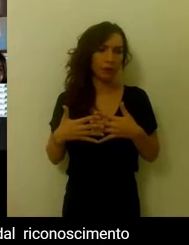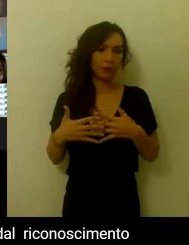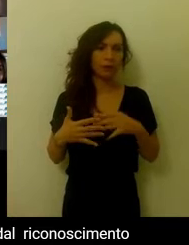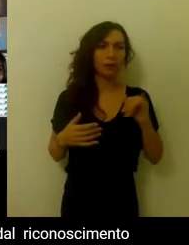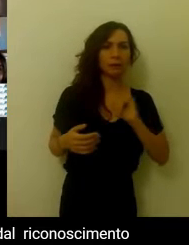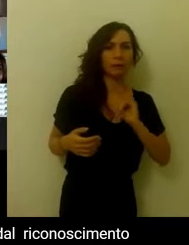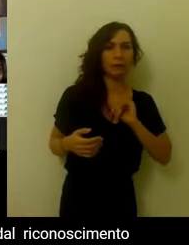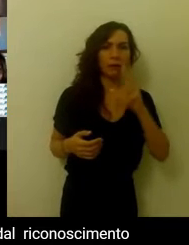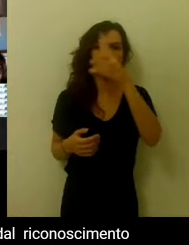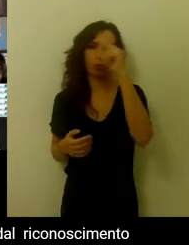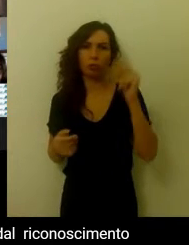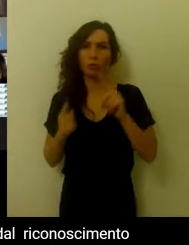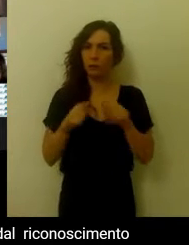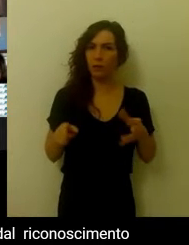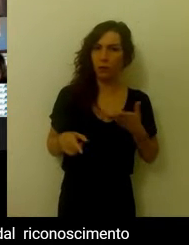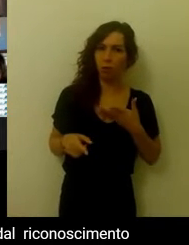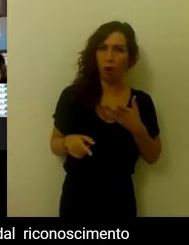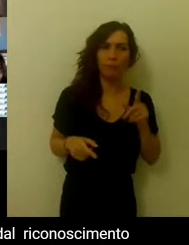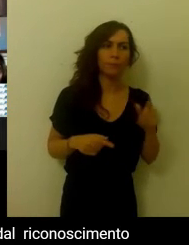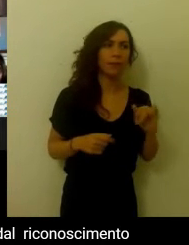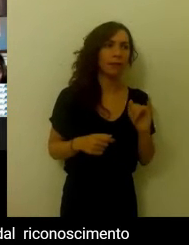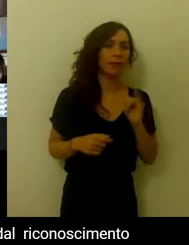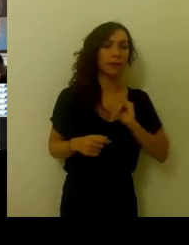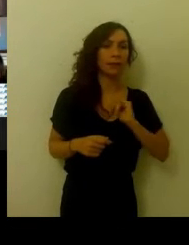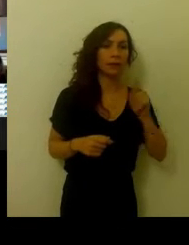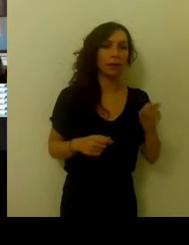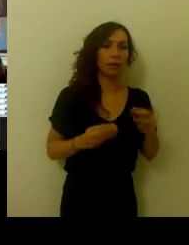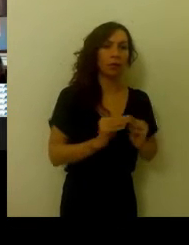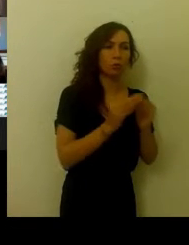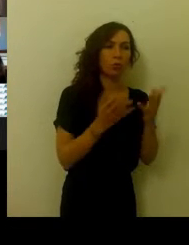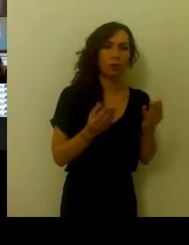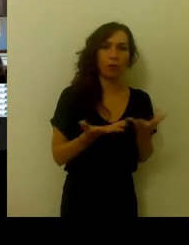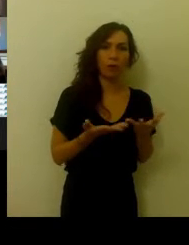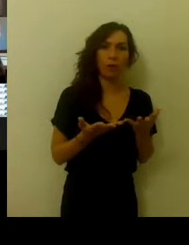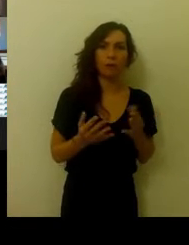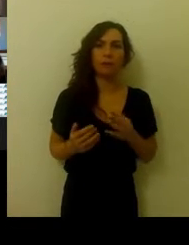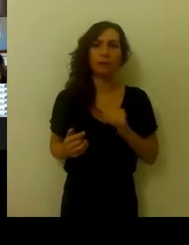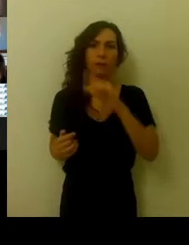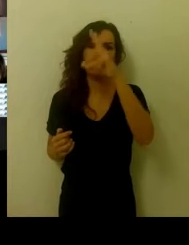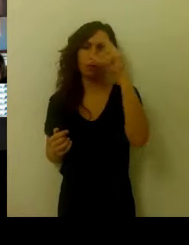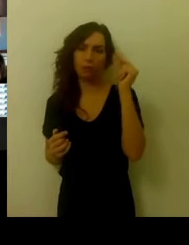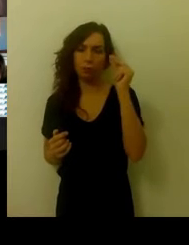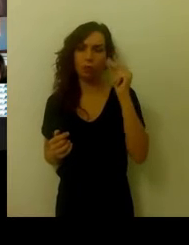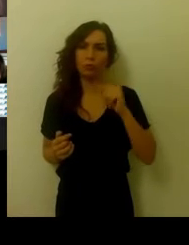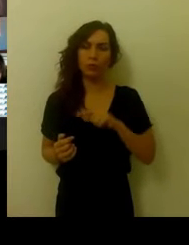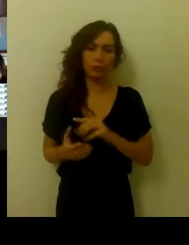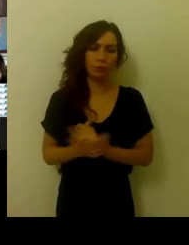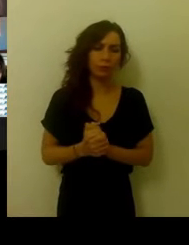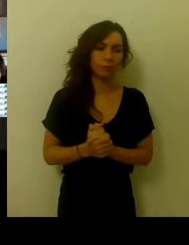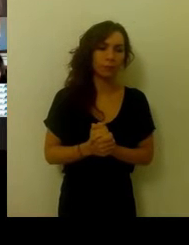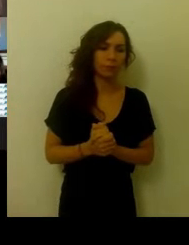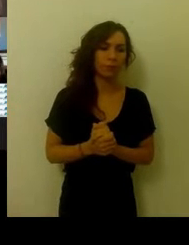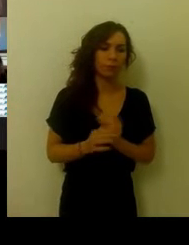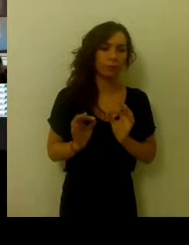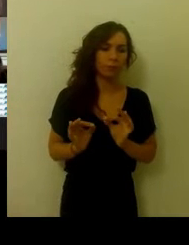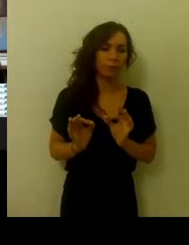L'identità viene forgiata dal riconoscimento che, come ci ricorda la resi transazionale che già citavo prima, non è da